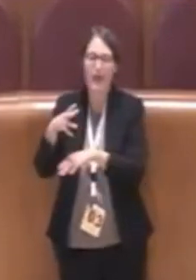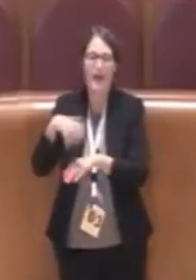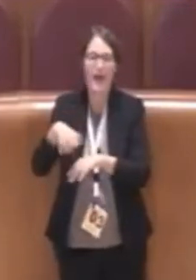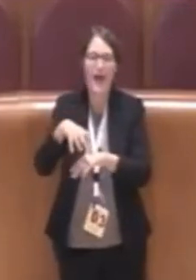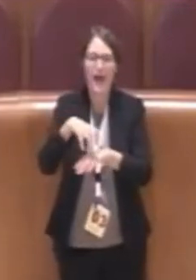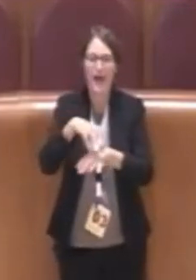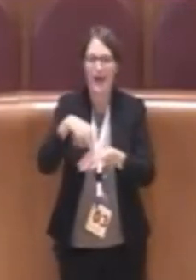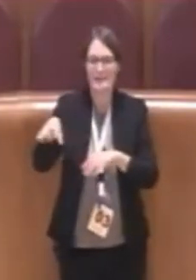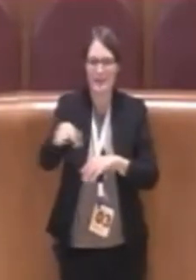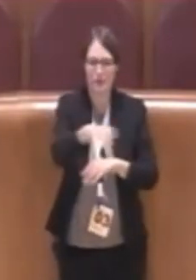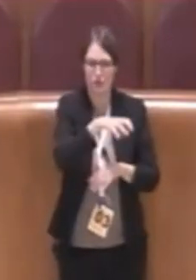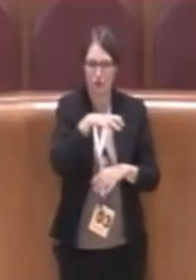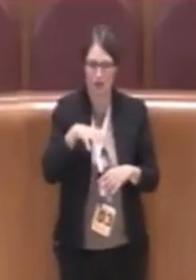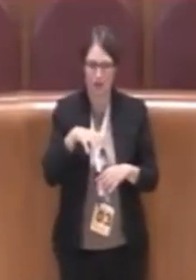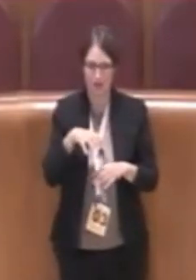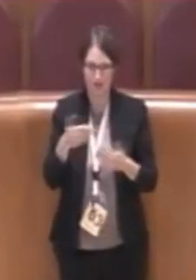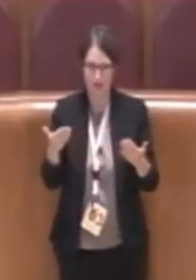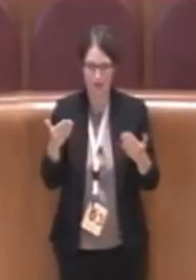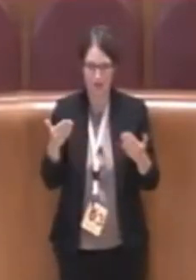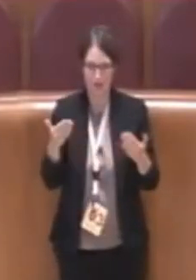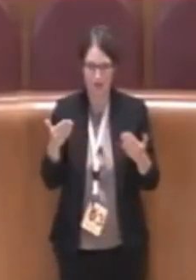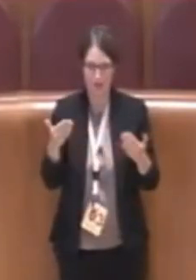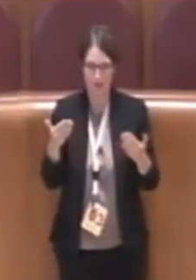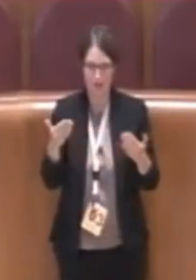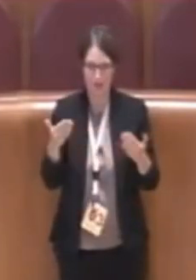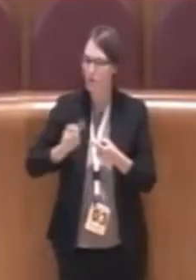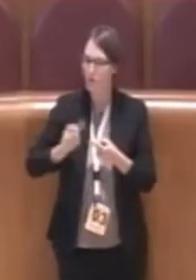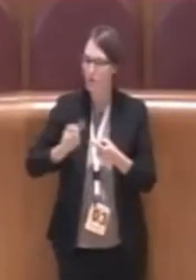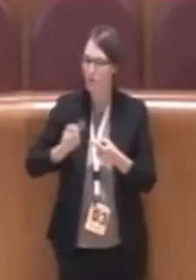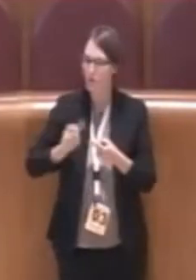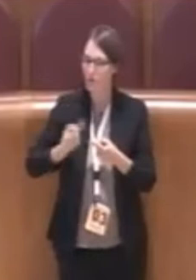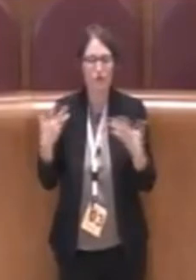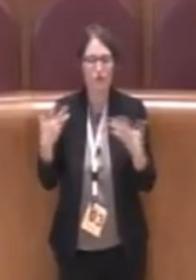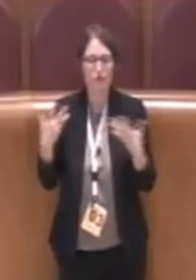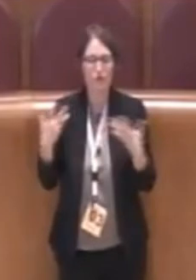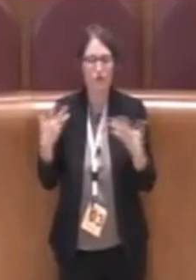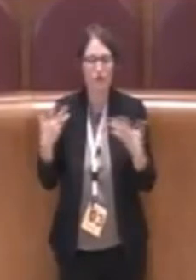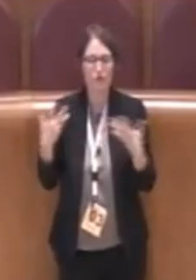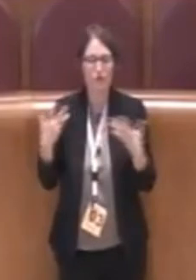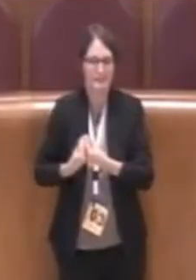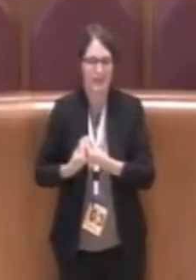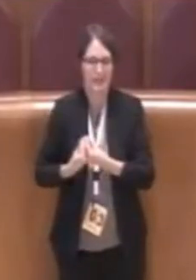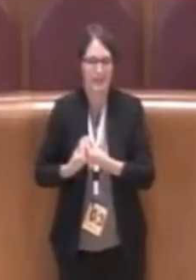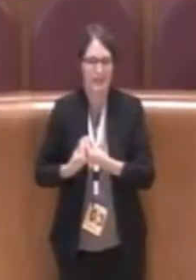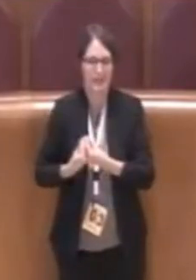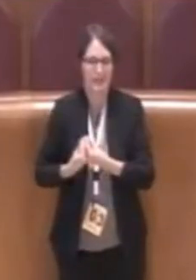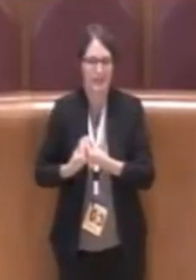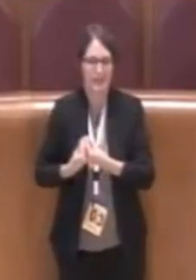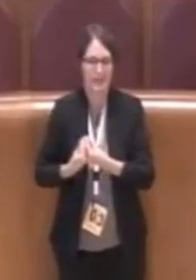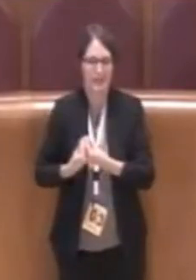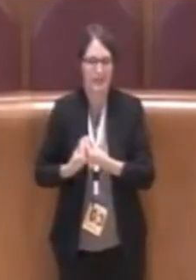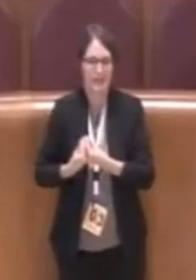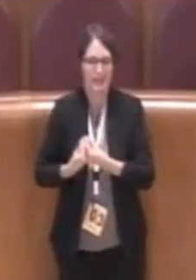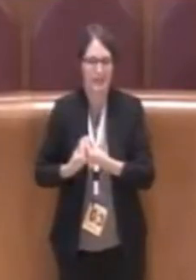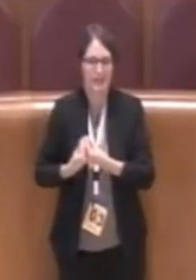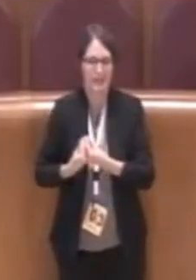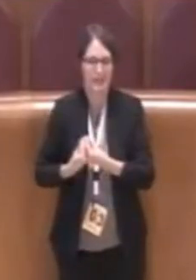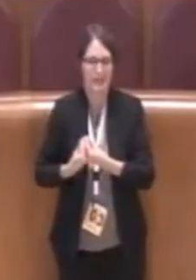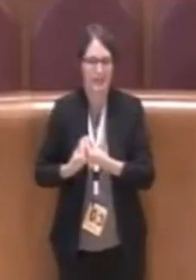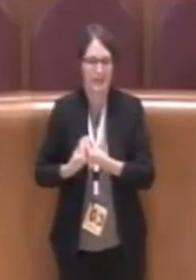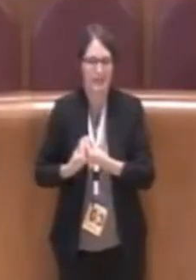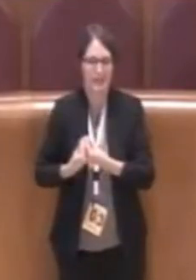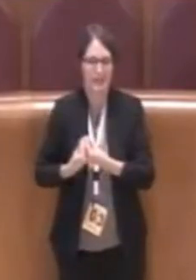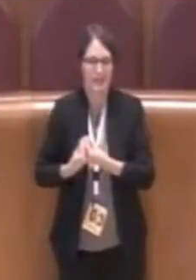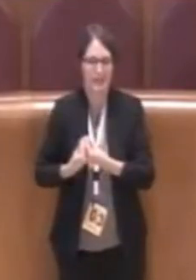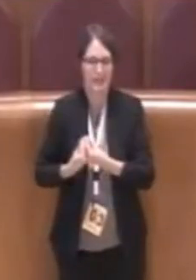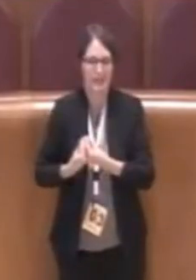Questo lavoro ci ha visto uniti sin dall'inizio in tutto il percorso, compreso l'analisi anche degli